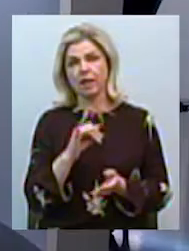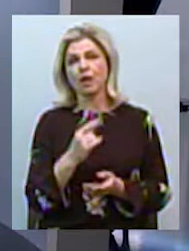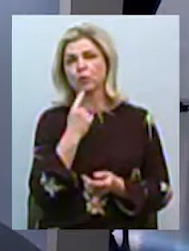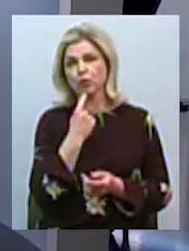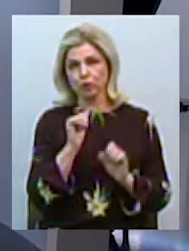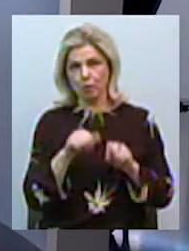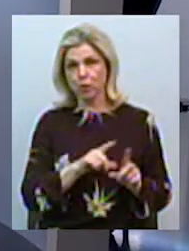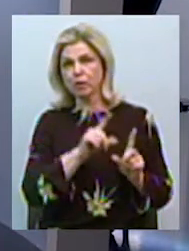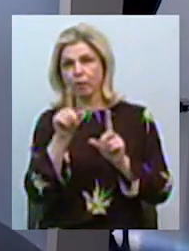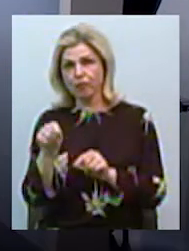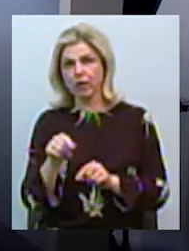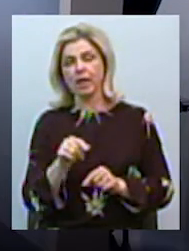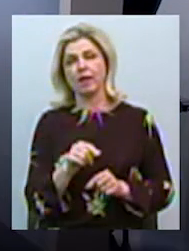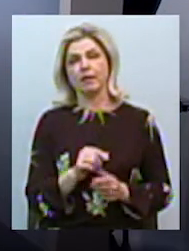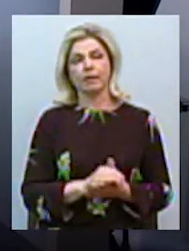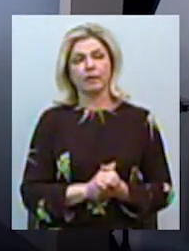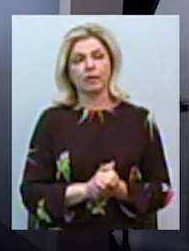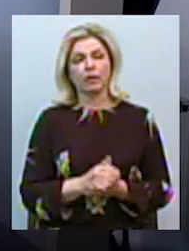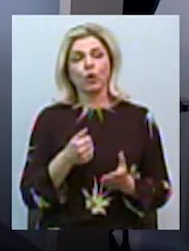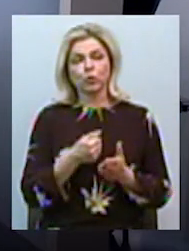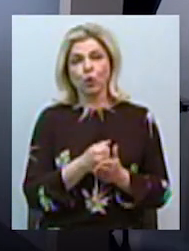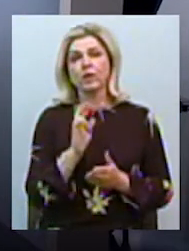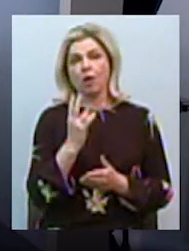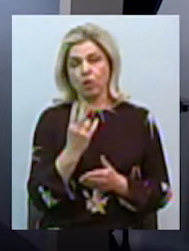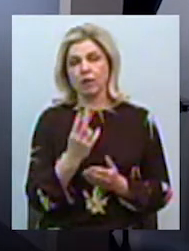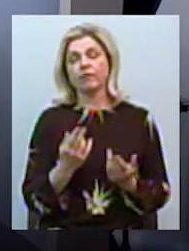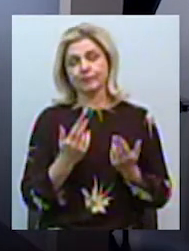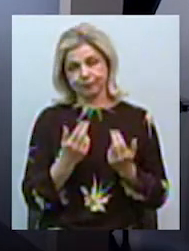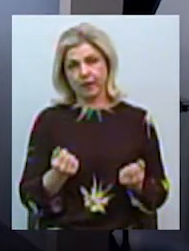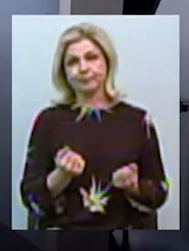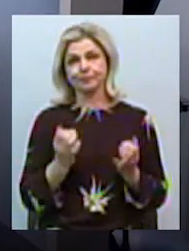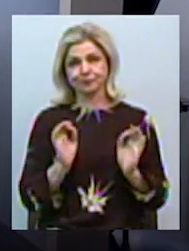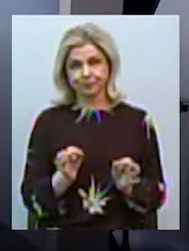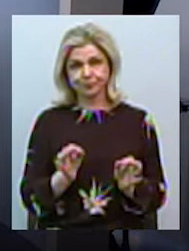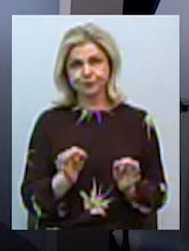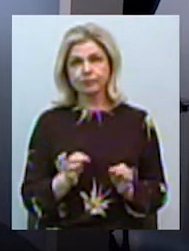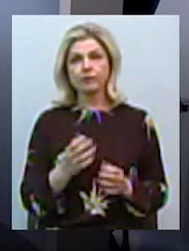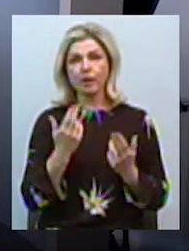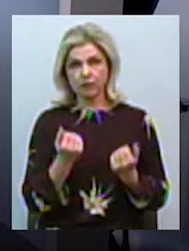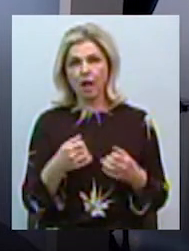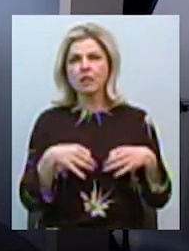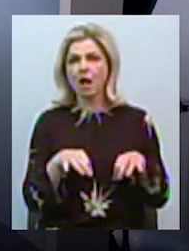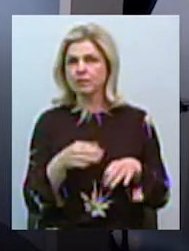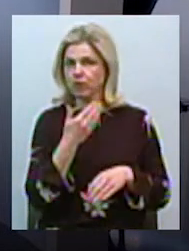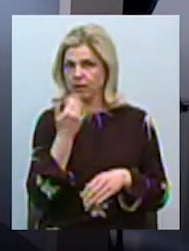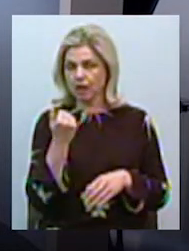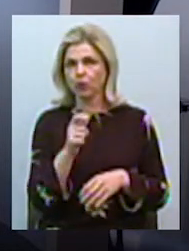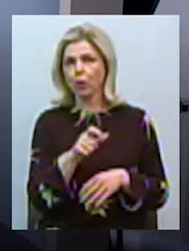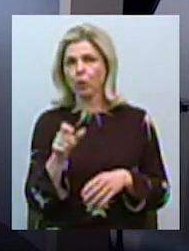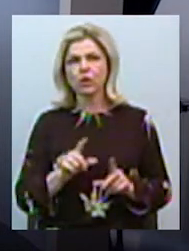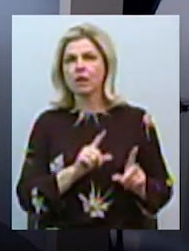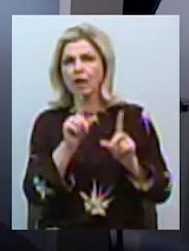люди громадським транспортом до обласного центру? Зараз немає транспорта, люди доехати не можуть.